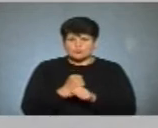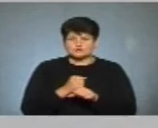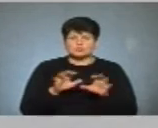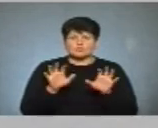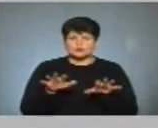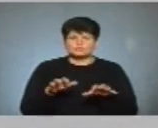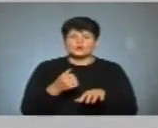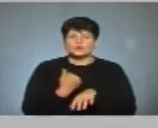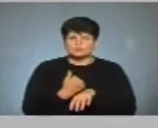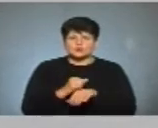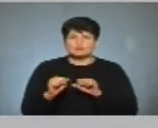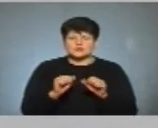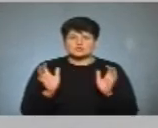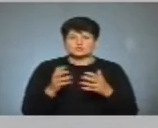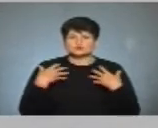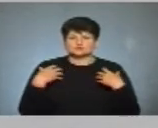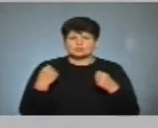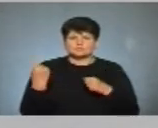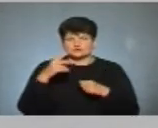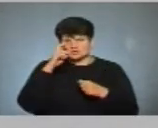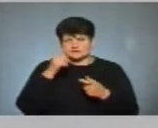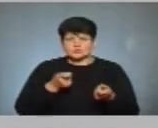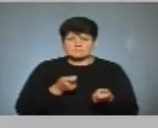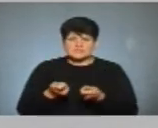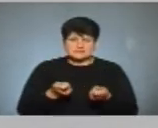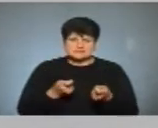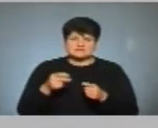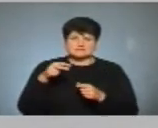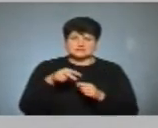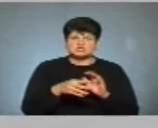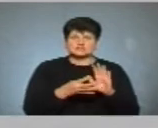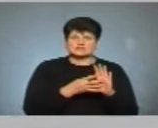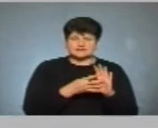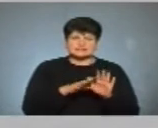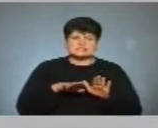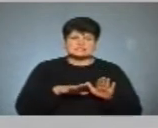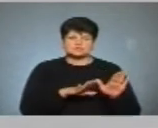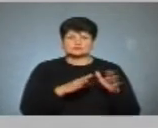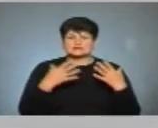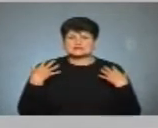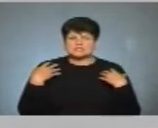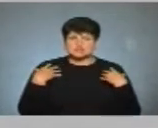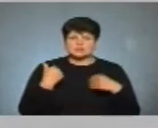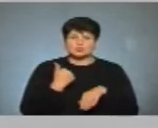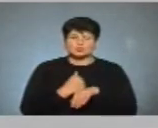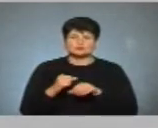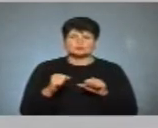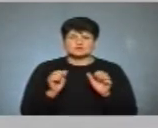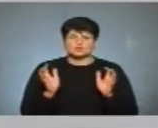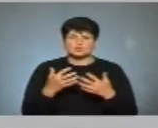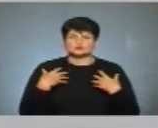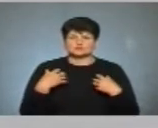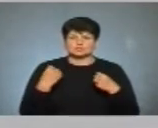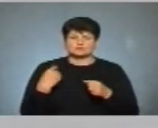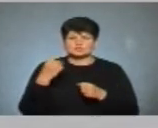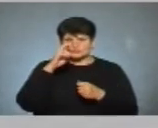Головному управлінні охорони здоров'я обласної державної адміністрації. З 2009 року заступник начальника Головного управління охорони здоров